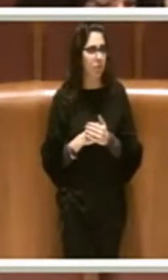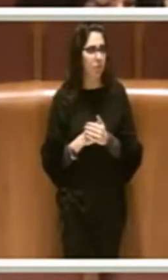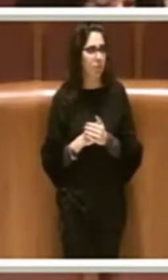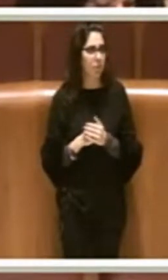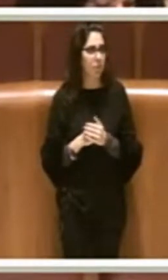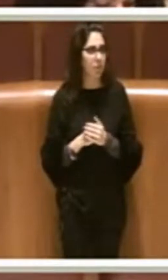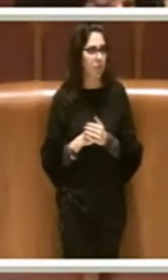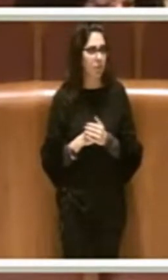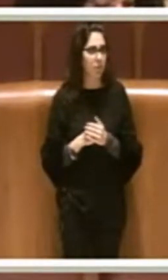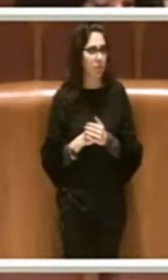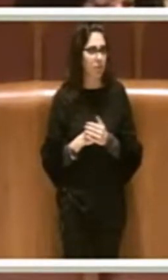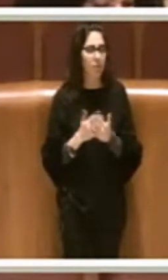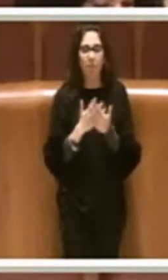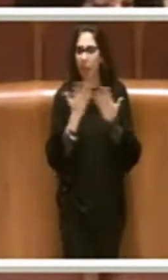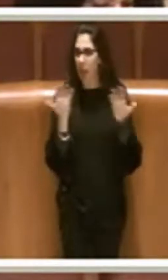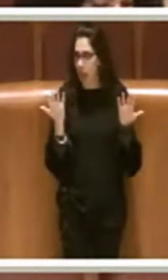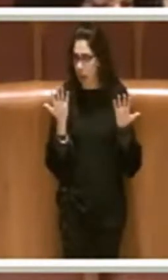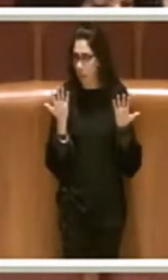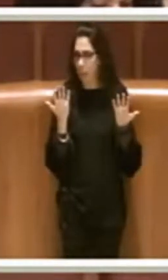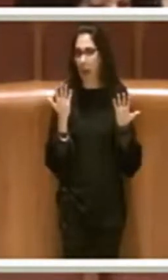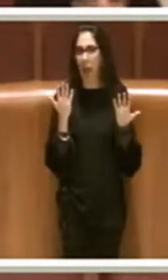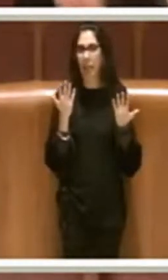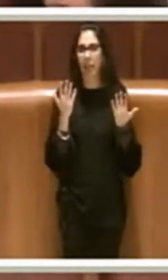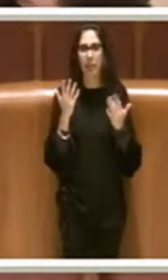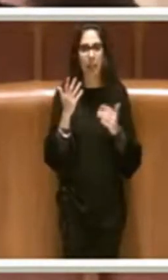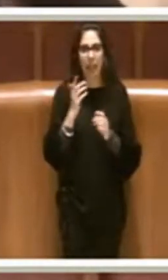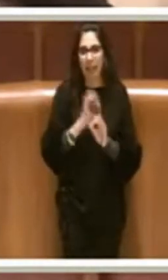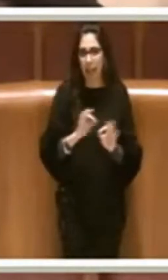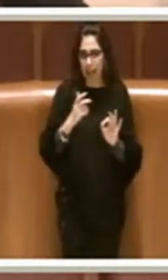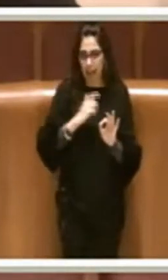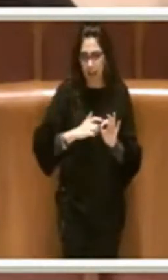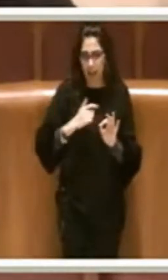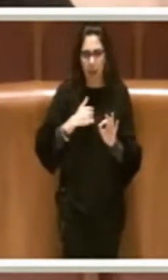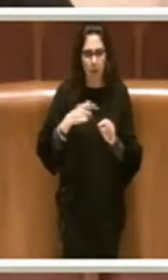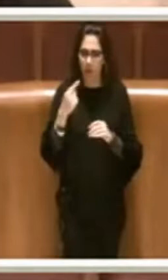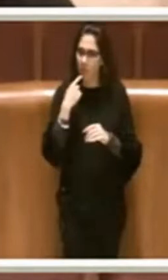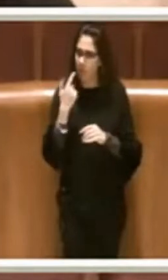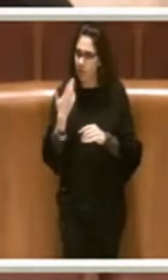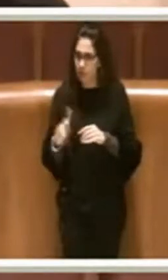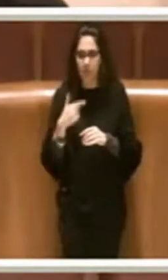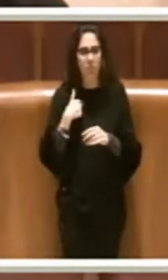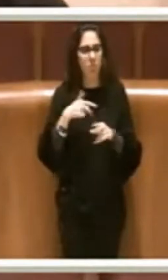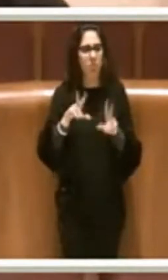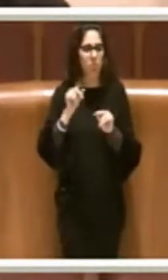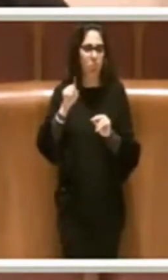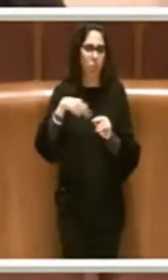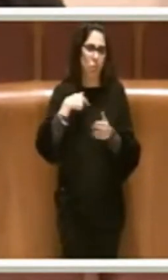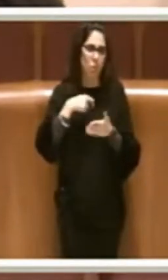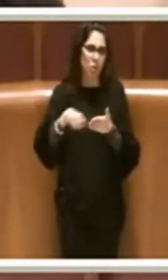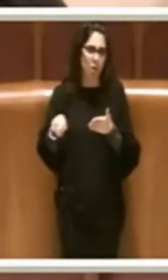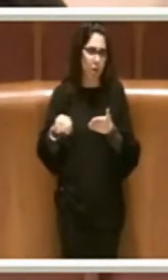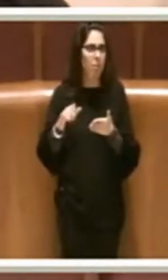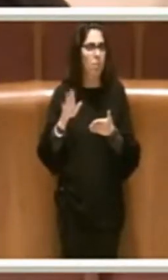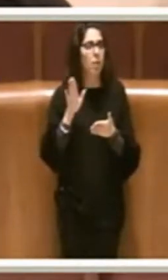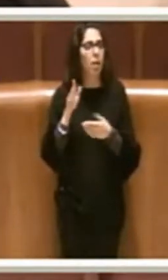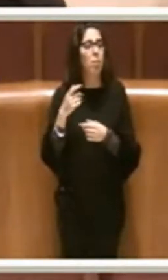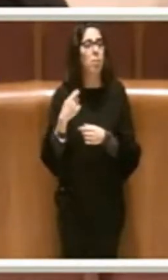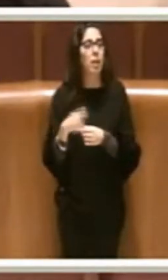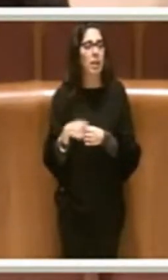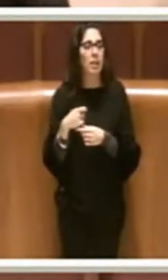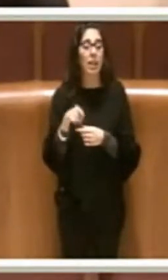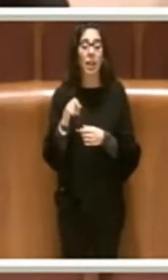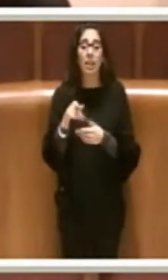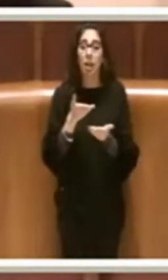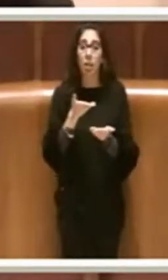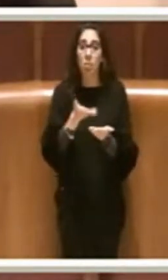Naturalmente niente di personale, è stato detto, lo ribadisco anch'io, ma, Presidente, questa